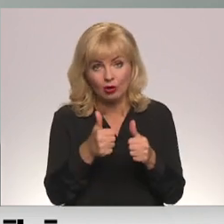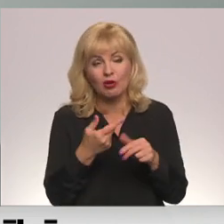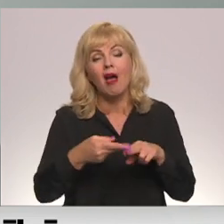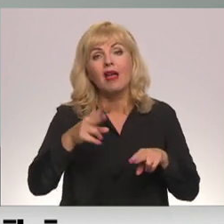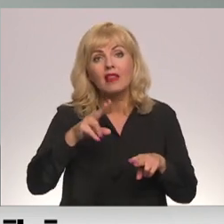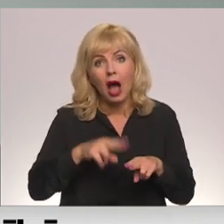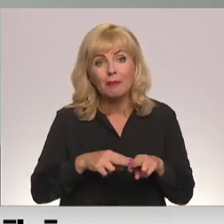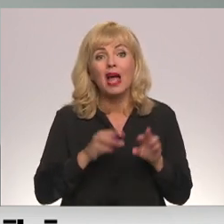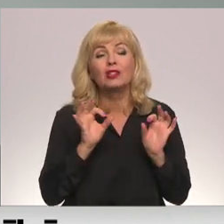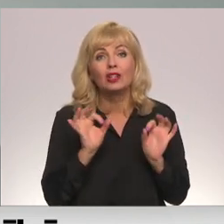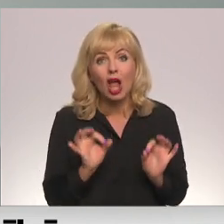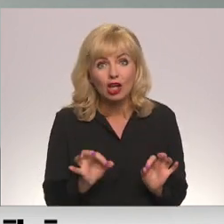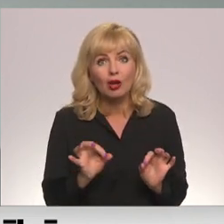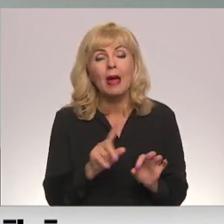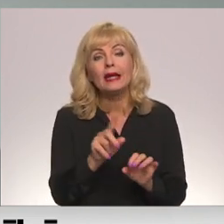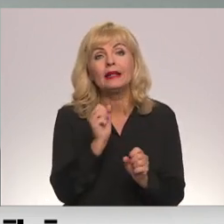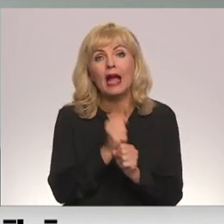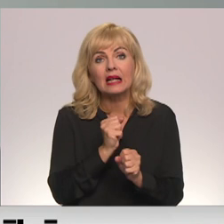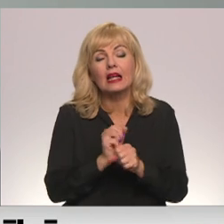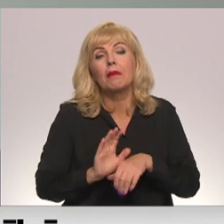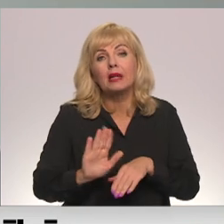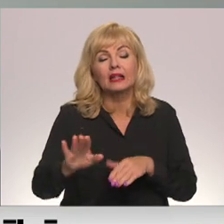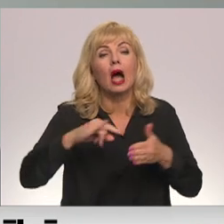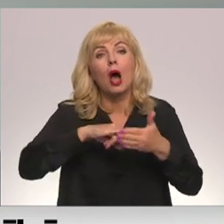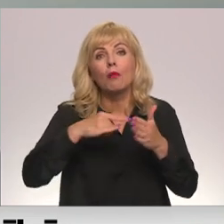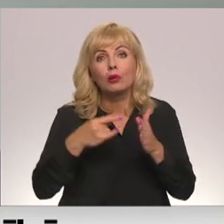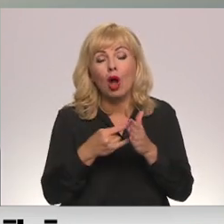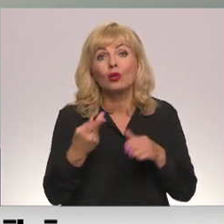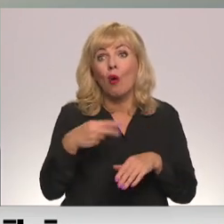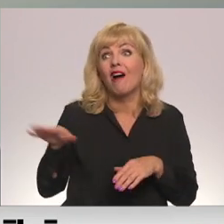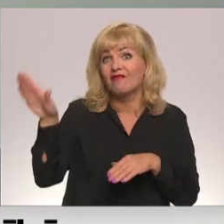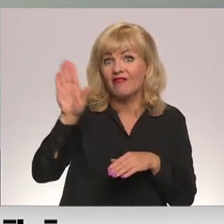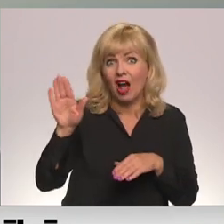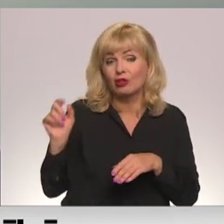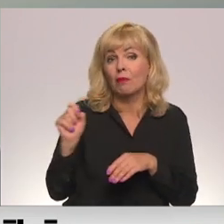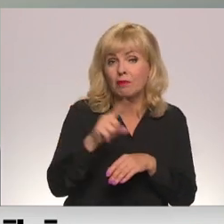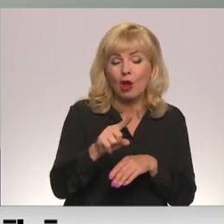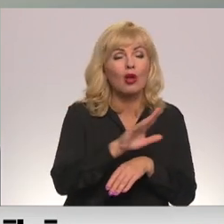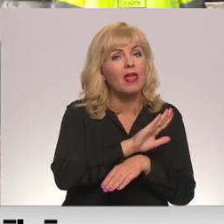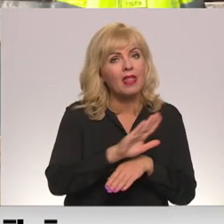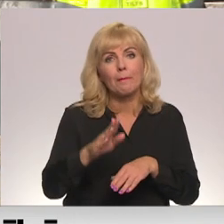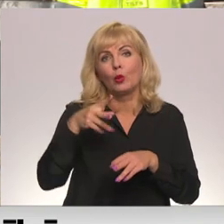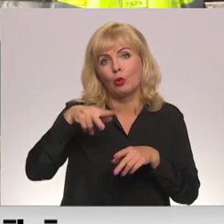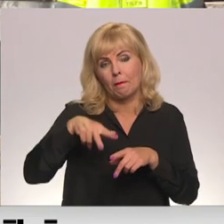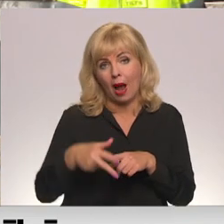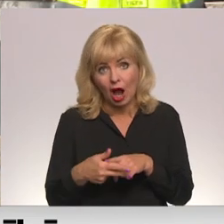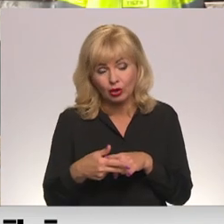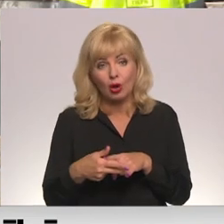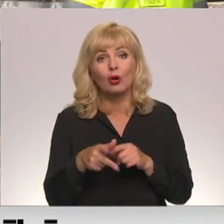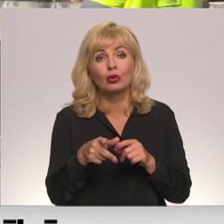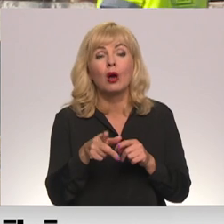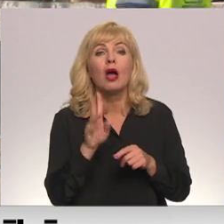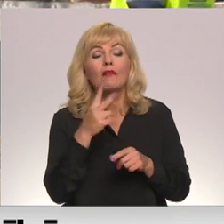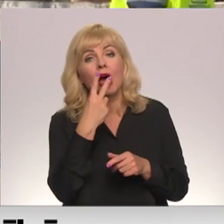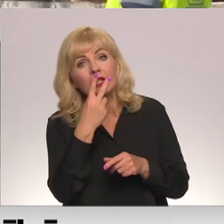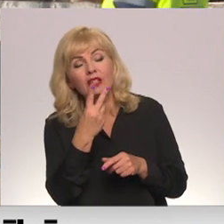Tādēļ tiešām ir jāstrādā pie tā, lai projekti no valsts puses kā pasūtījumu netiktu pārtraukti. Lai objektīvāk varētu